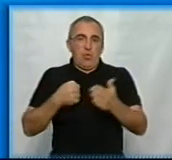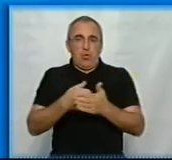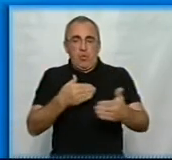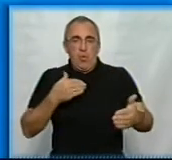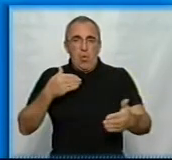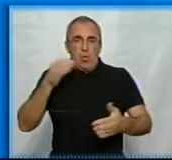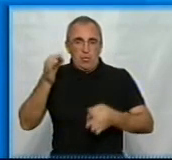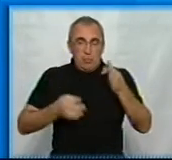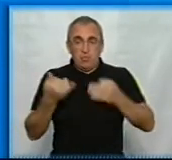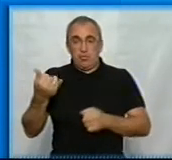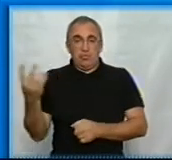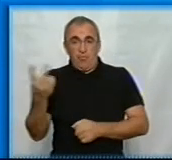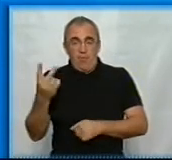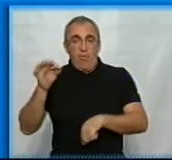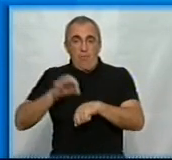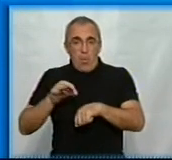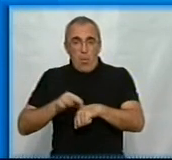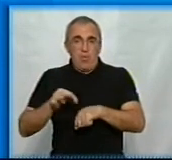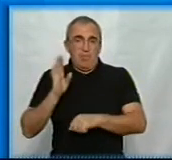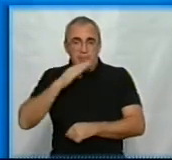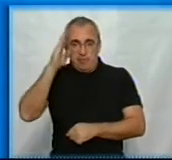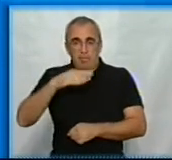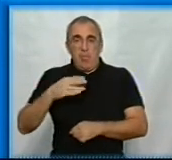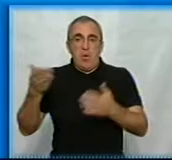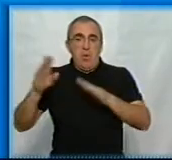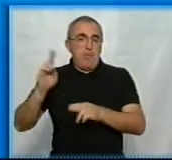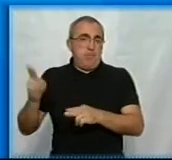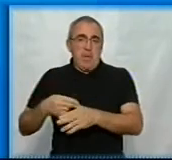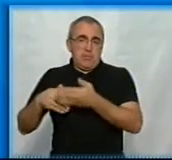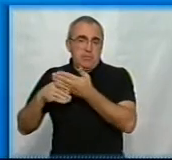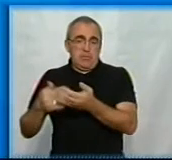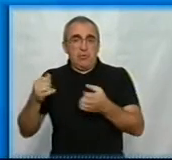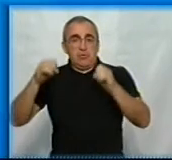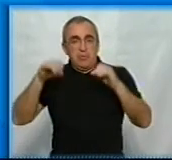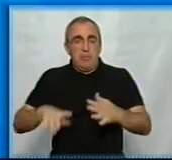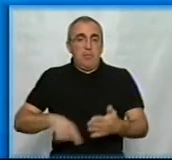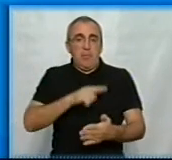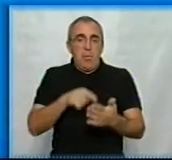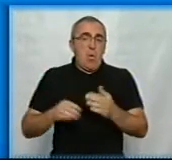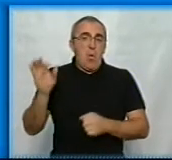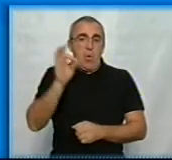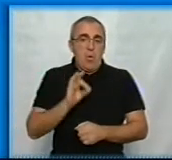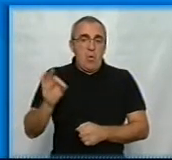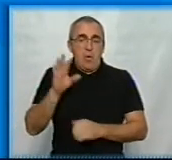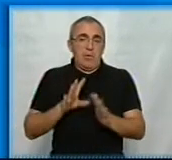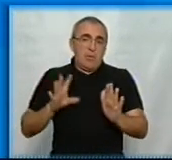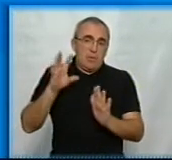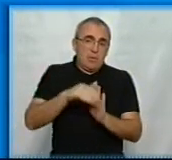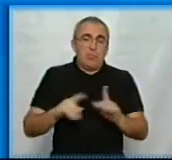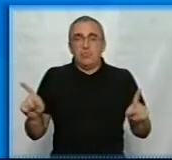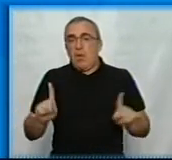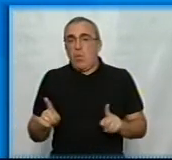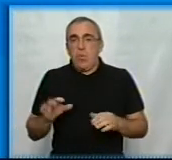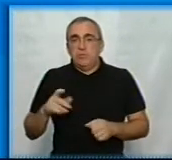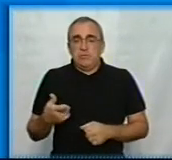хворих батьків на сьогодні залишилися без будь-якої допомоги. Зараз вирішуємо питання про заучення якоїсь